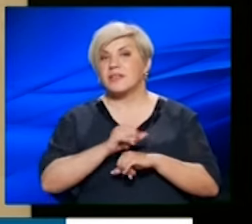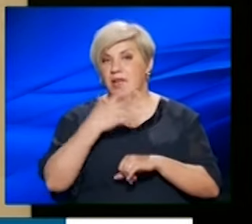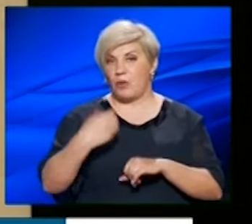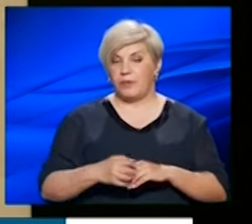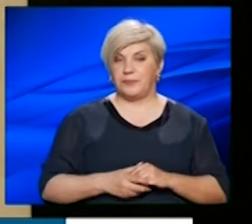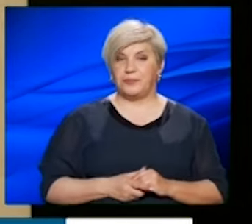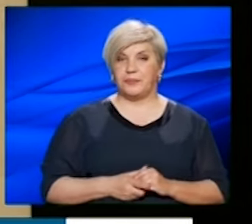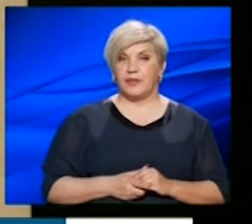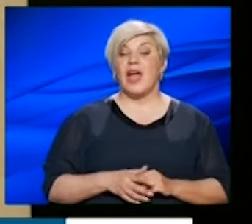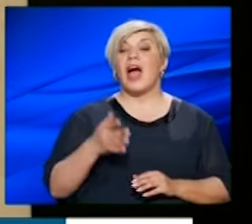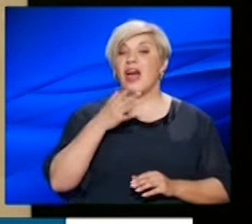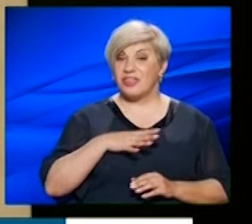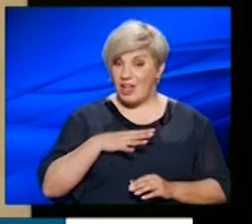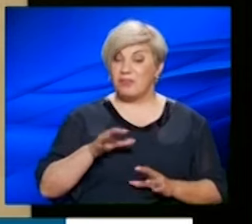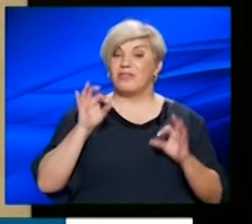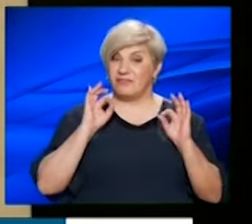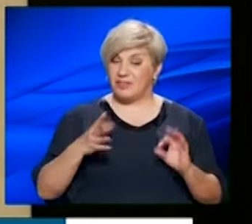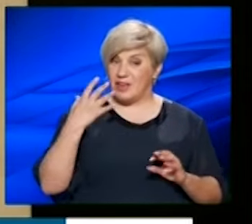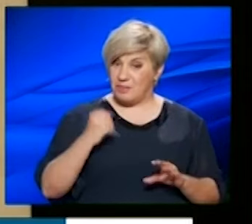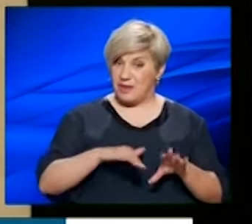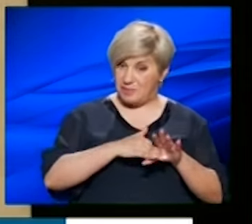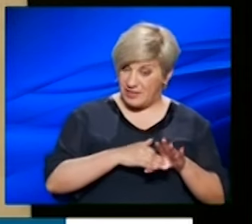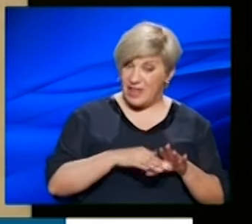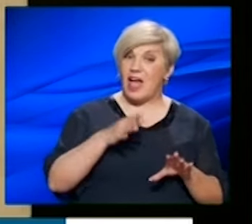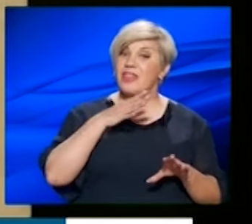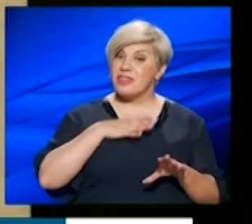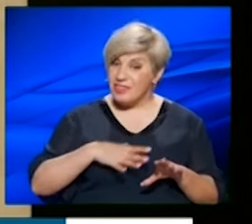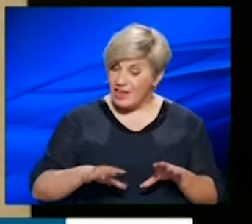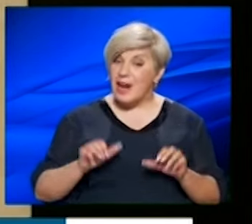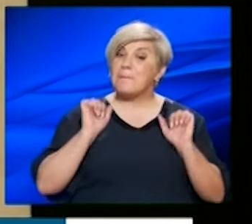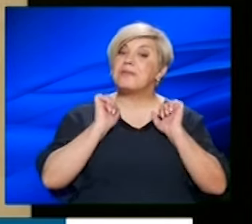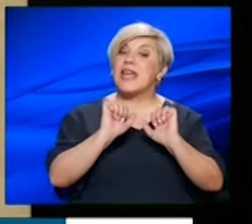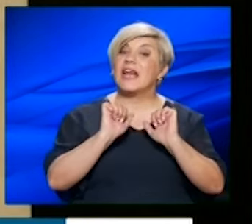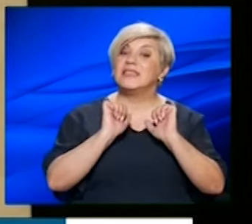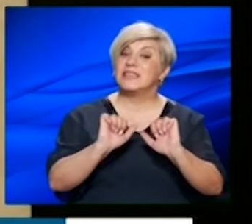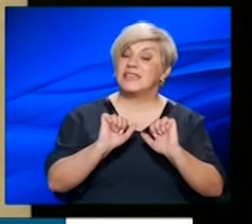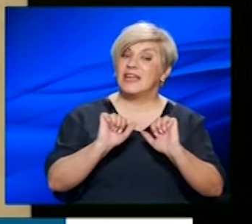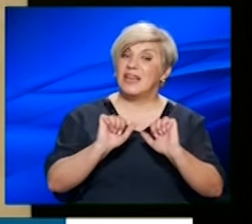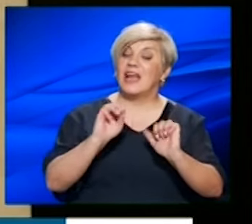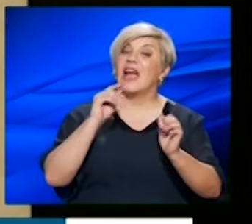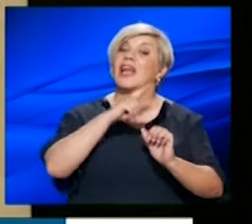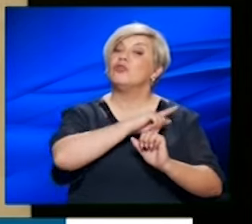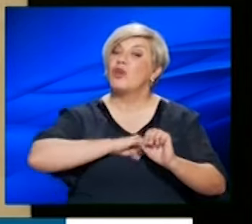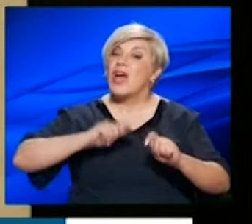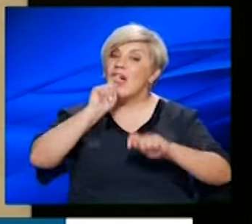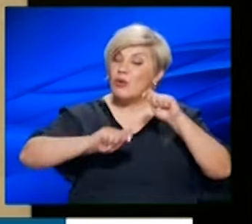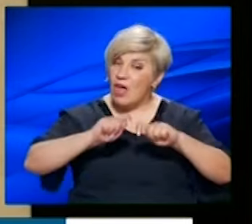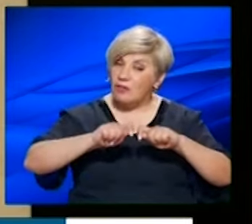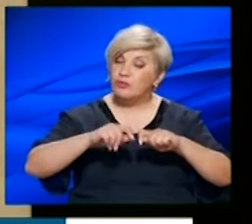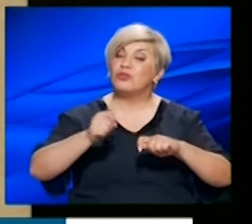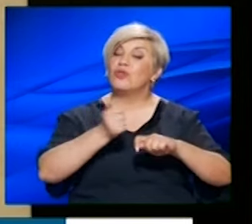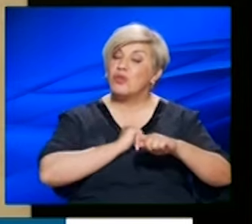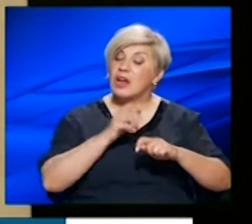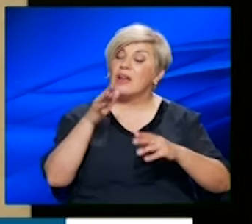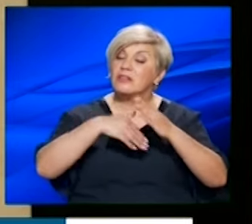έχουν. Λοιπόν, αν θέλει, και αν είχε φυσικά τις υπηρεσίες ο Δήμος, αλλά αν θέλει να πιέσει ακόμα και τους εργολάβους και τις ιδιώτες, να